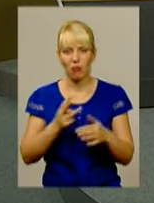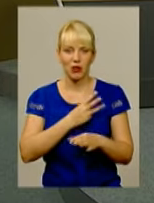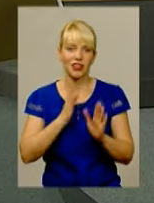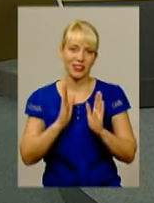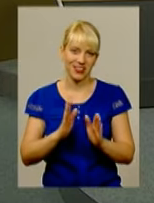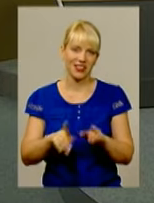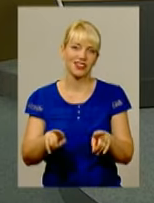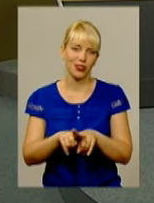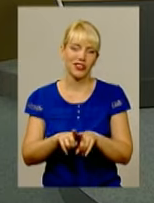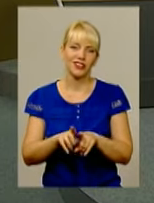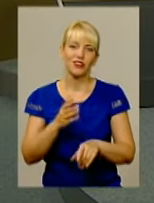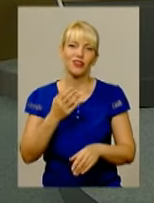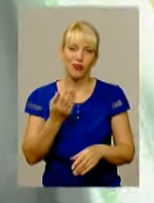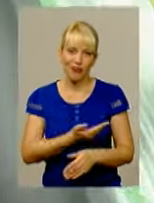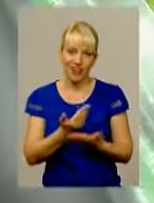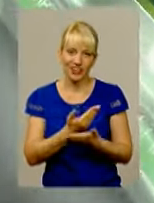таких новин. До побачення!